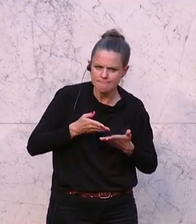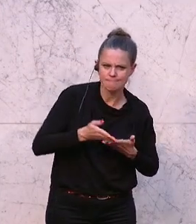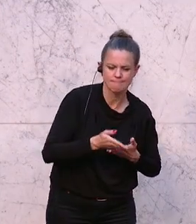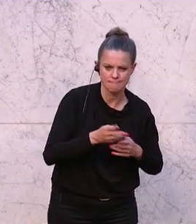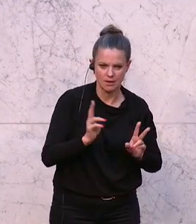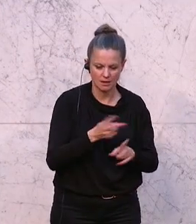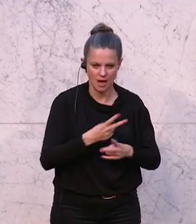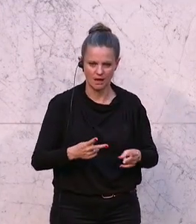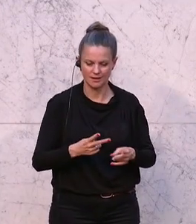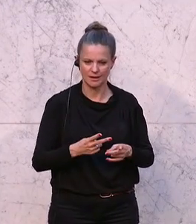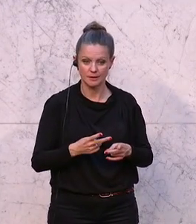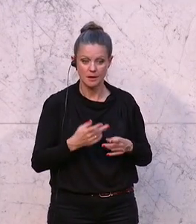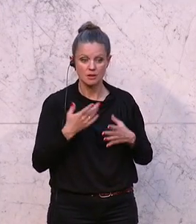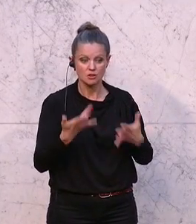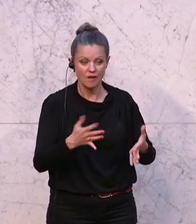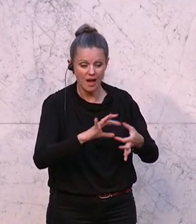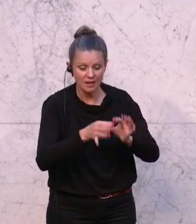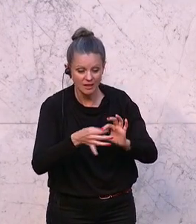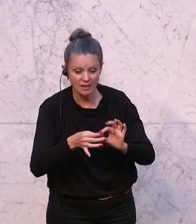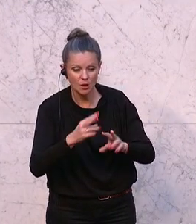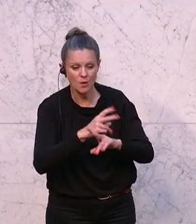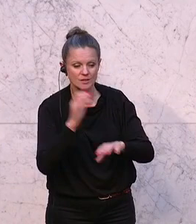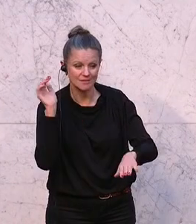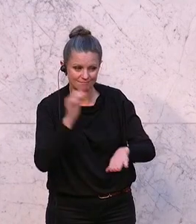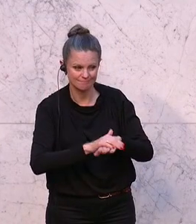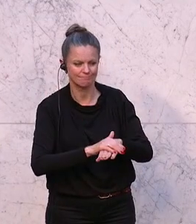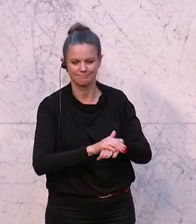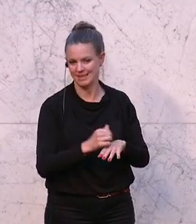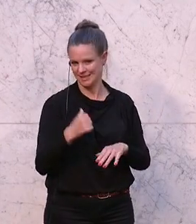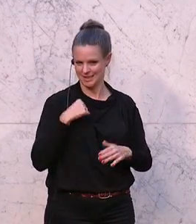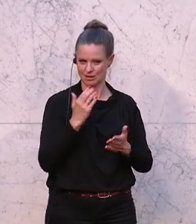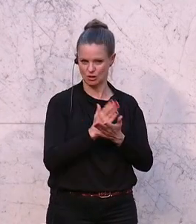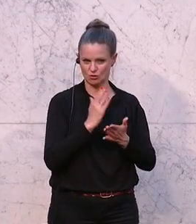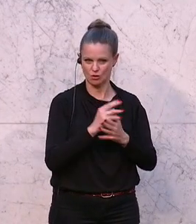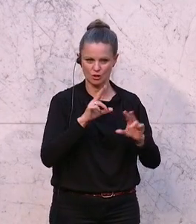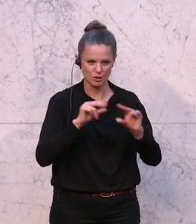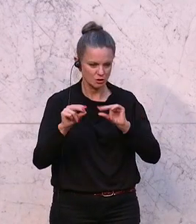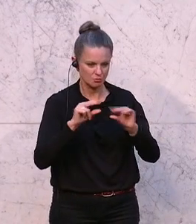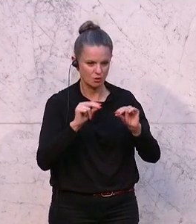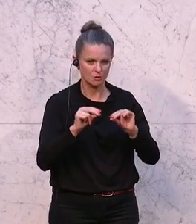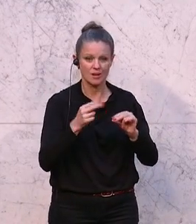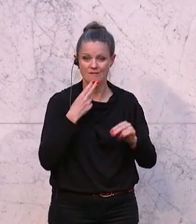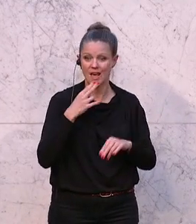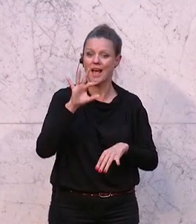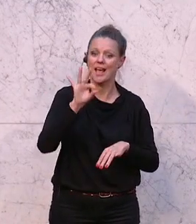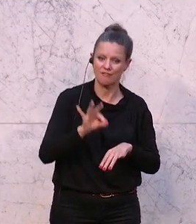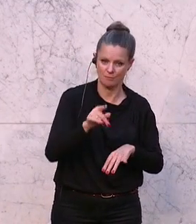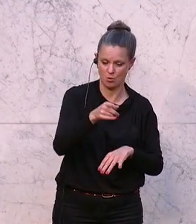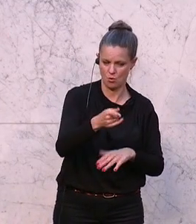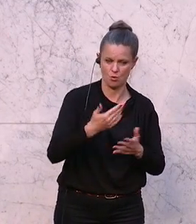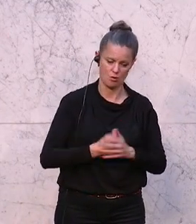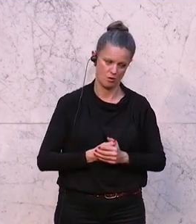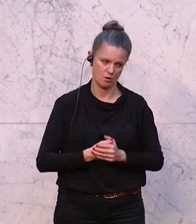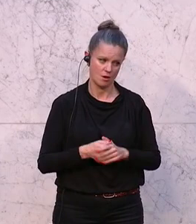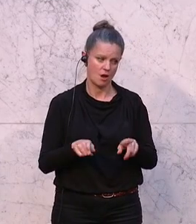Und man hat dieses schwächste Glied auch in Österreich ausgemacht, auch das hatten wir gestern schon, nämlich in Form der FPÖ. Und wir haben noch